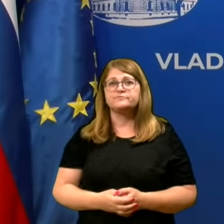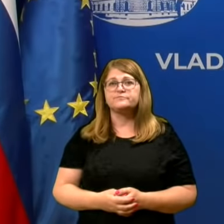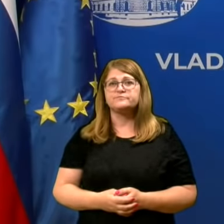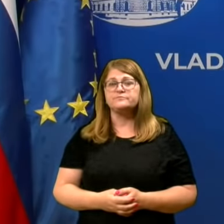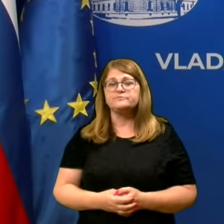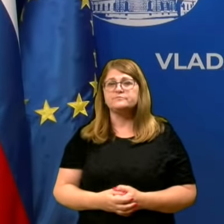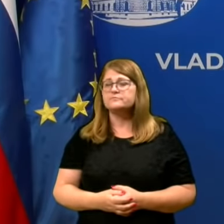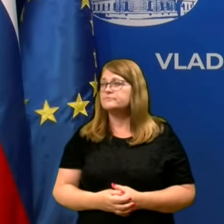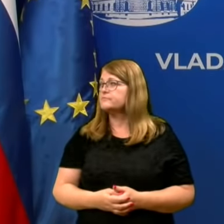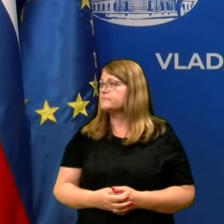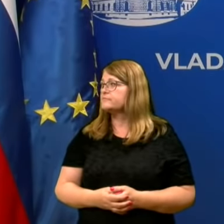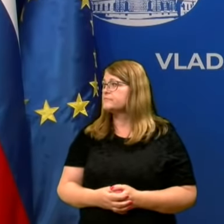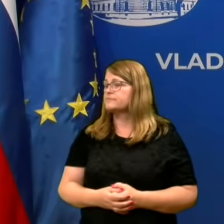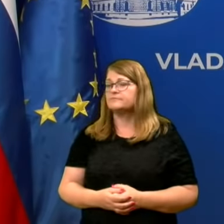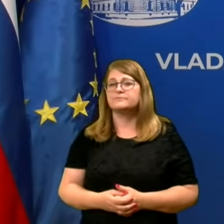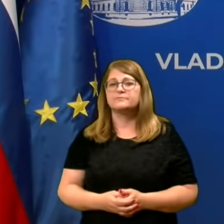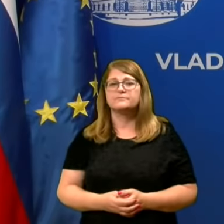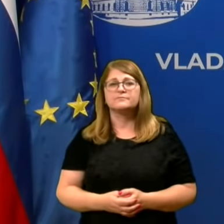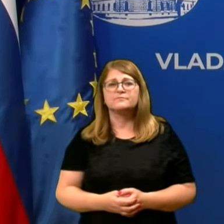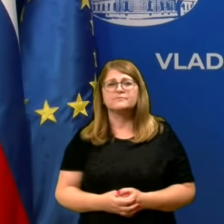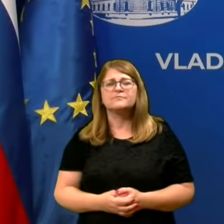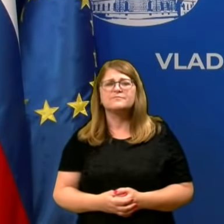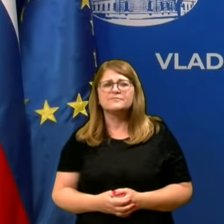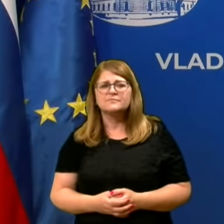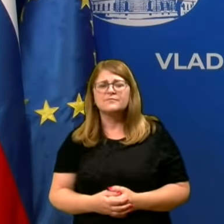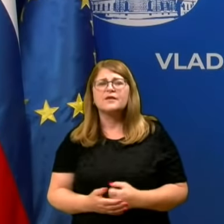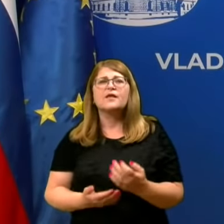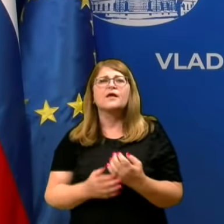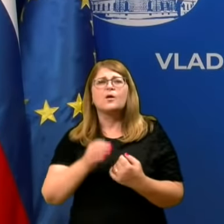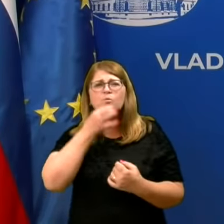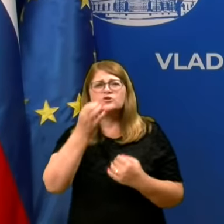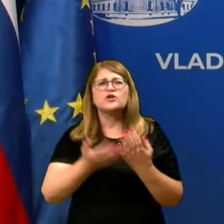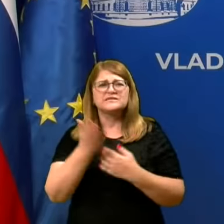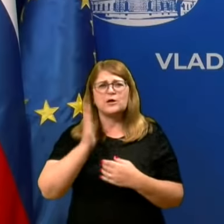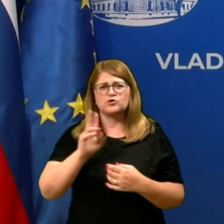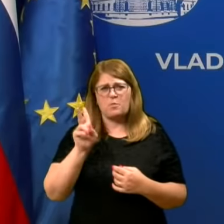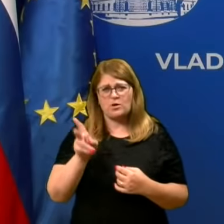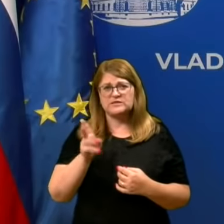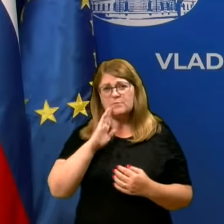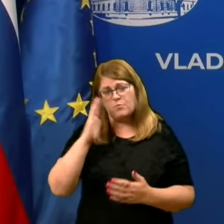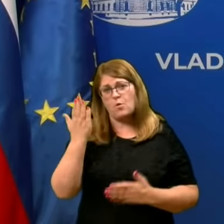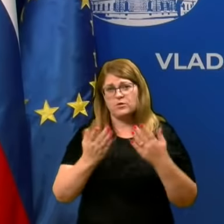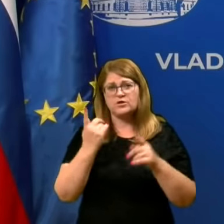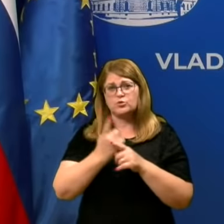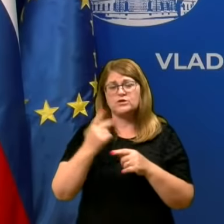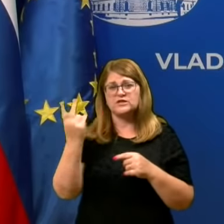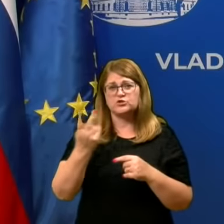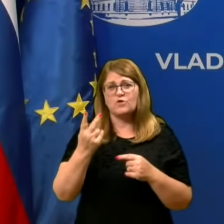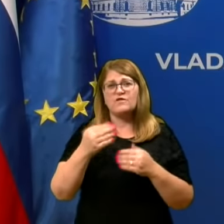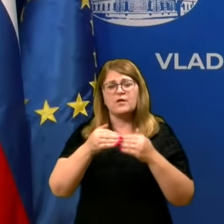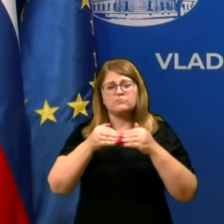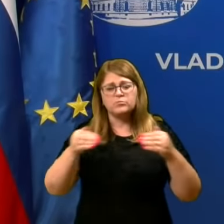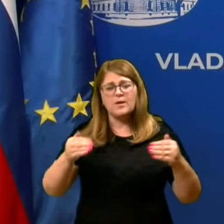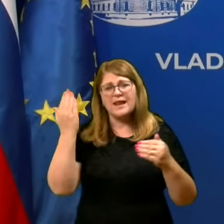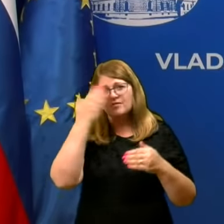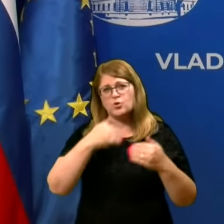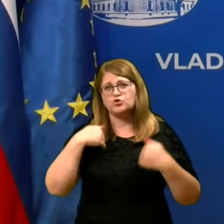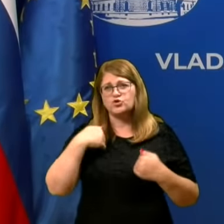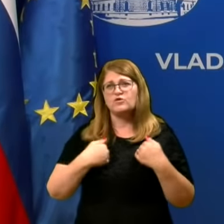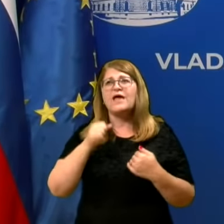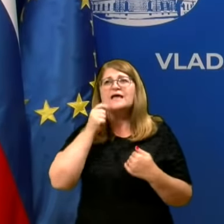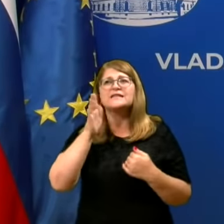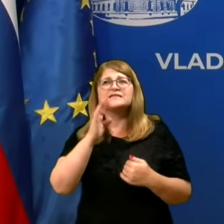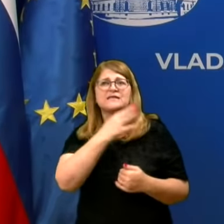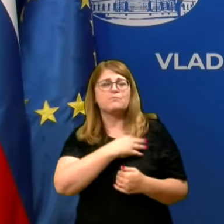Nina Knav, znevnik, najprej za gospoda Kacina. Bo morda tudi Slovenija zamejila nočno življenje in pa še, kdaj se bo